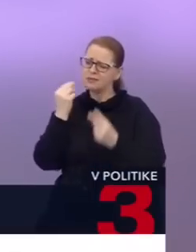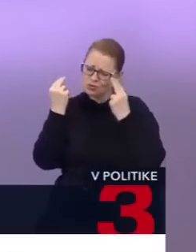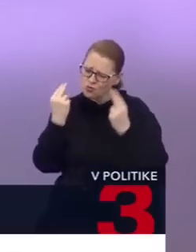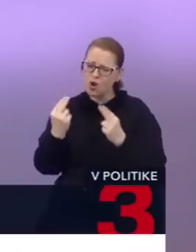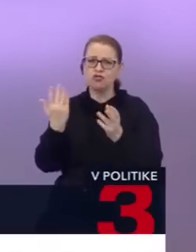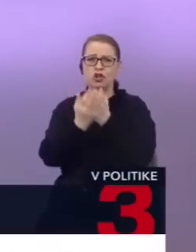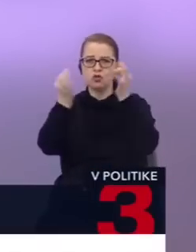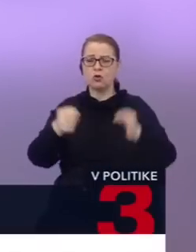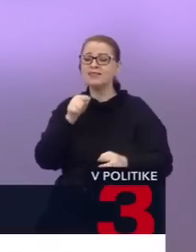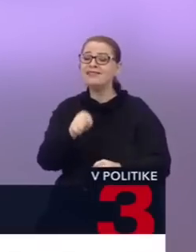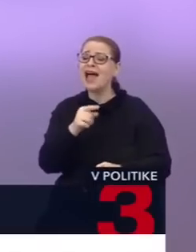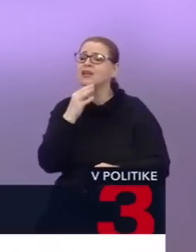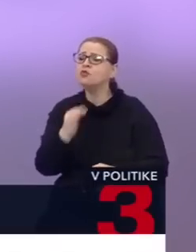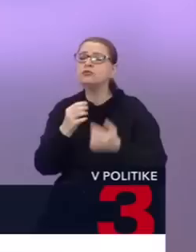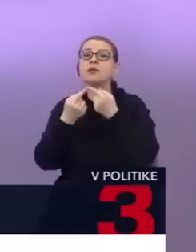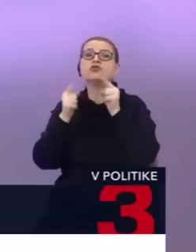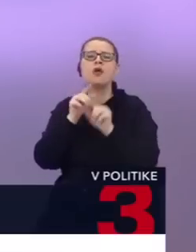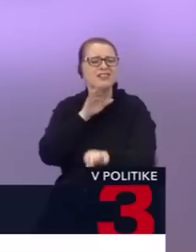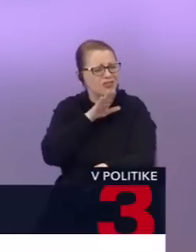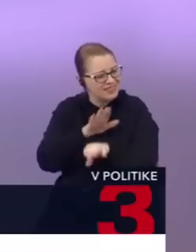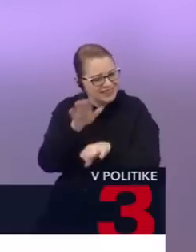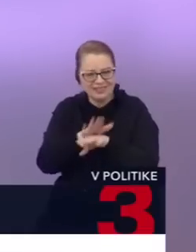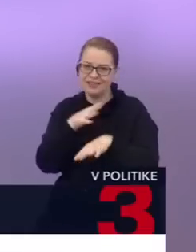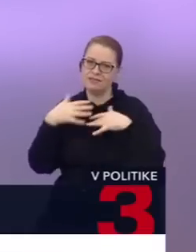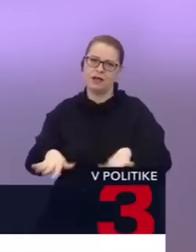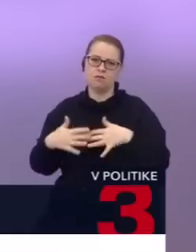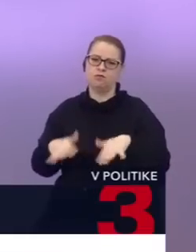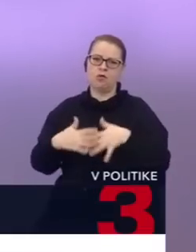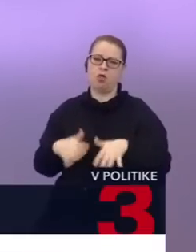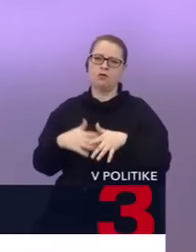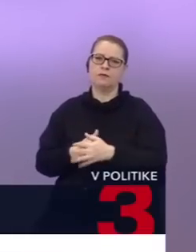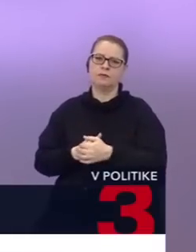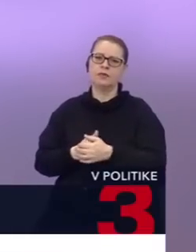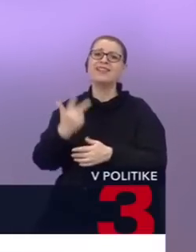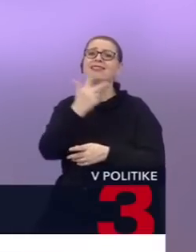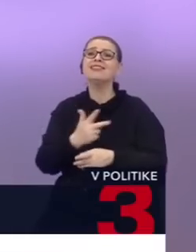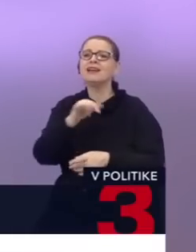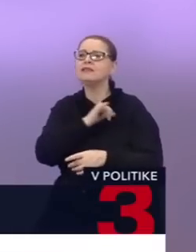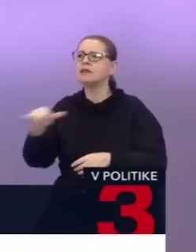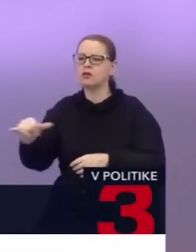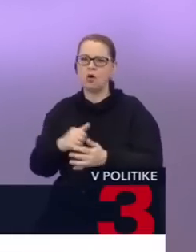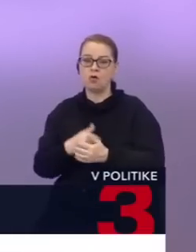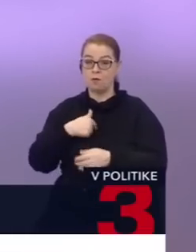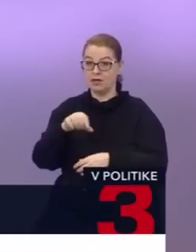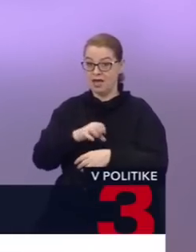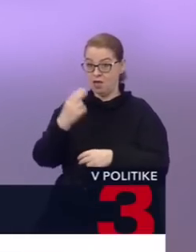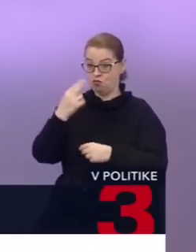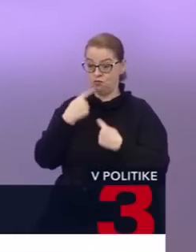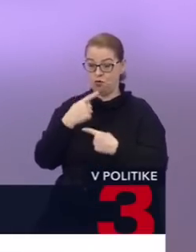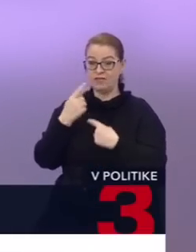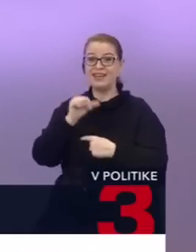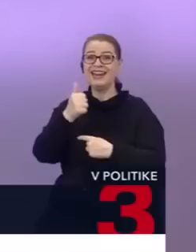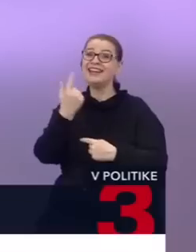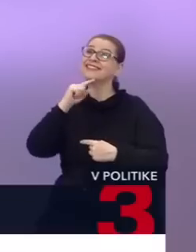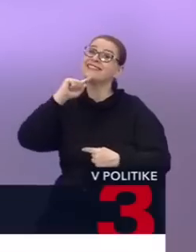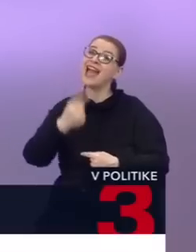takýto úspech Slovensko ešte v žiadnom takomto dokumente nemalo za historii 30 rokov. Európska únia vyhodnotila jeden